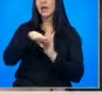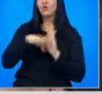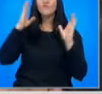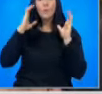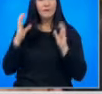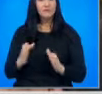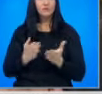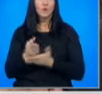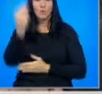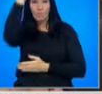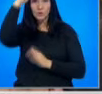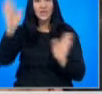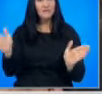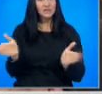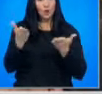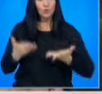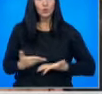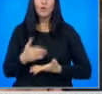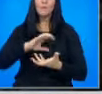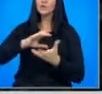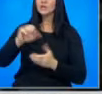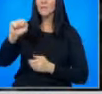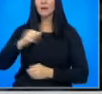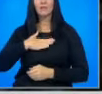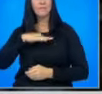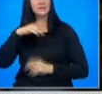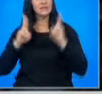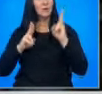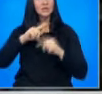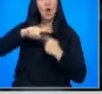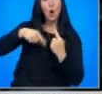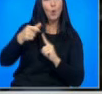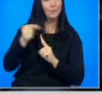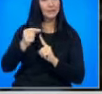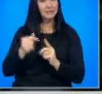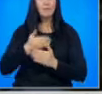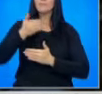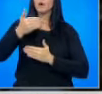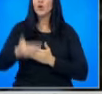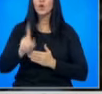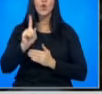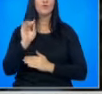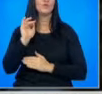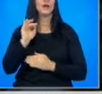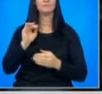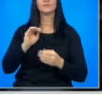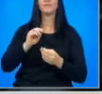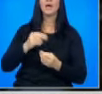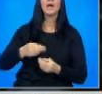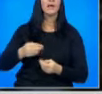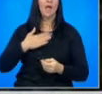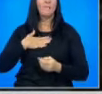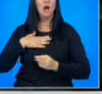Според Български възход е нужно политически да си ли да постигнат съгласие около принципи и приоритети, което да бъде скърпено с